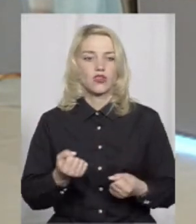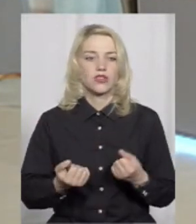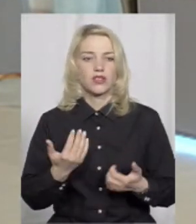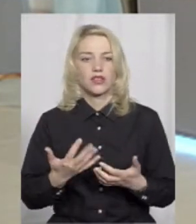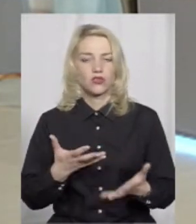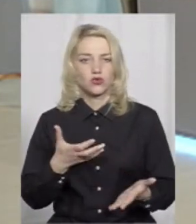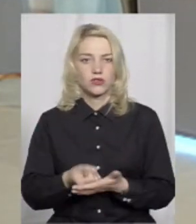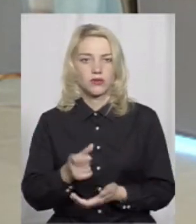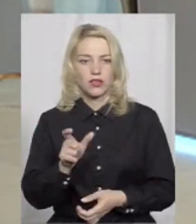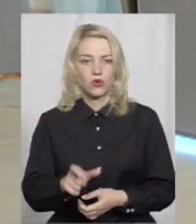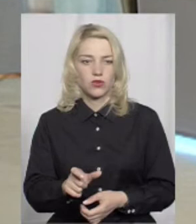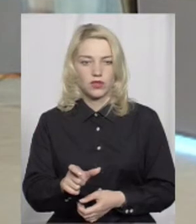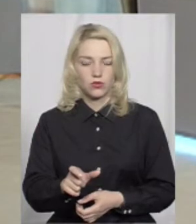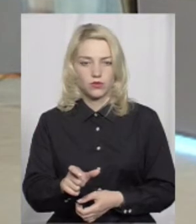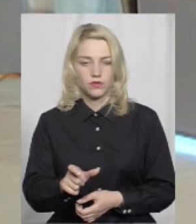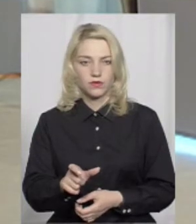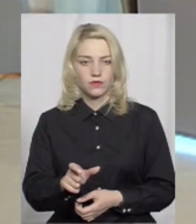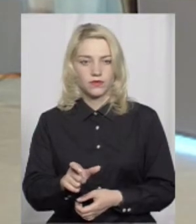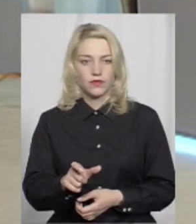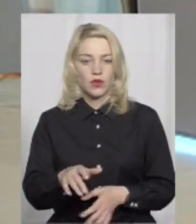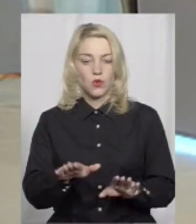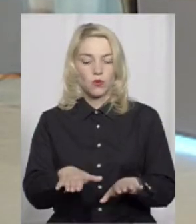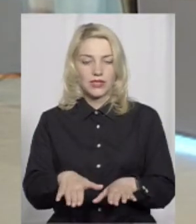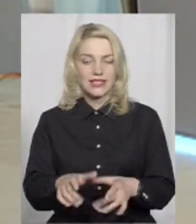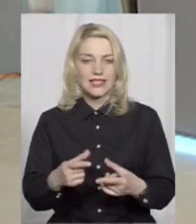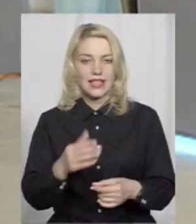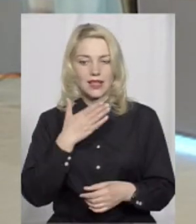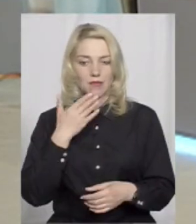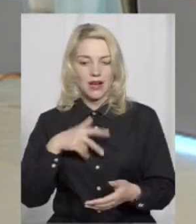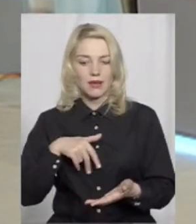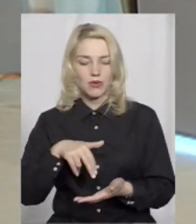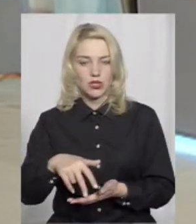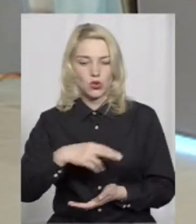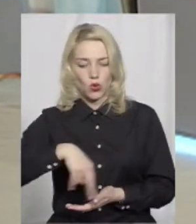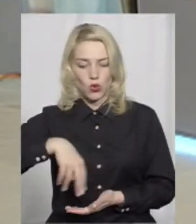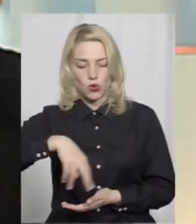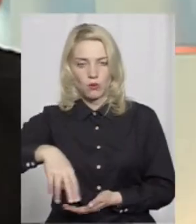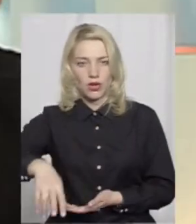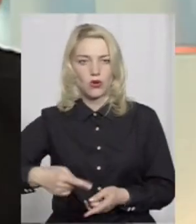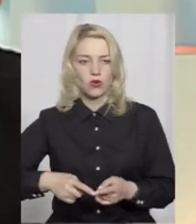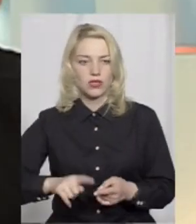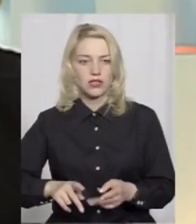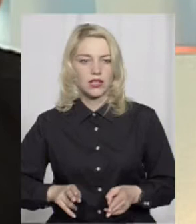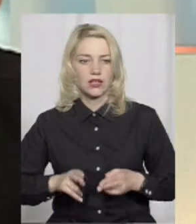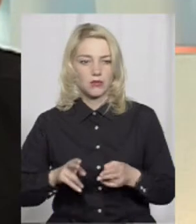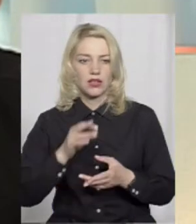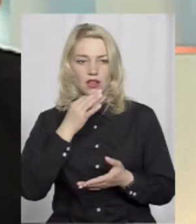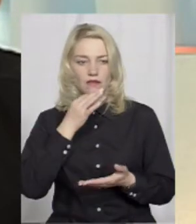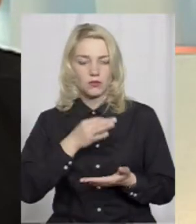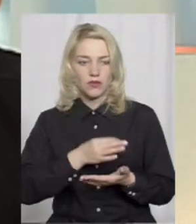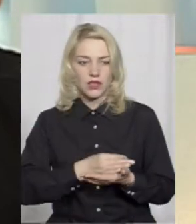якщо він зіб'є цю людину в місті, навіть де немає пішохідного переходу, в більшості випадків це кримінальна